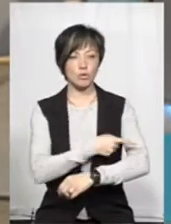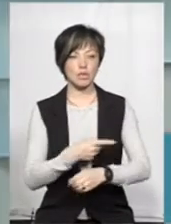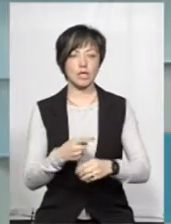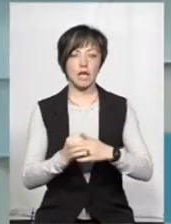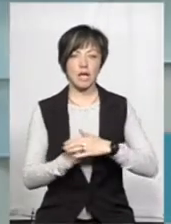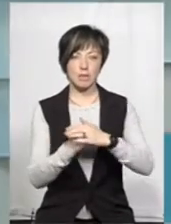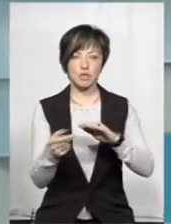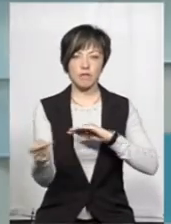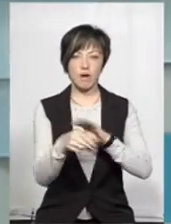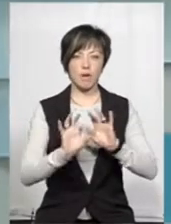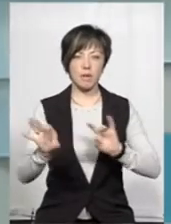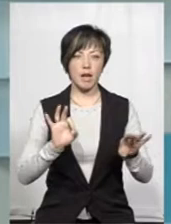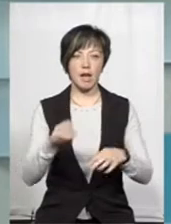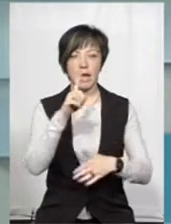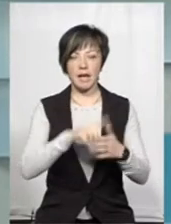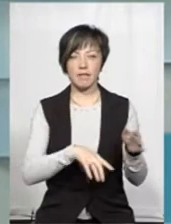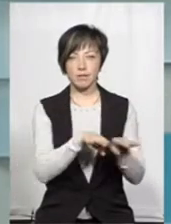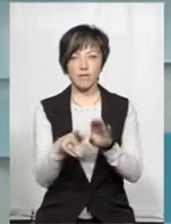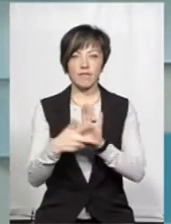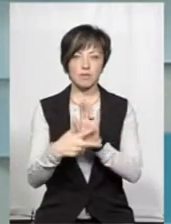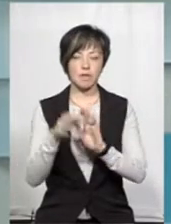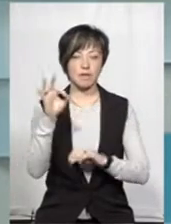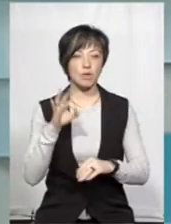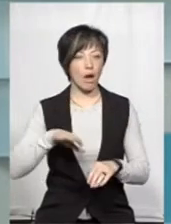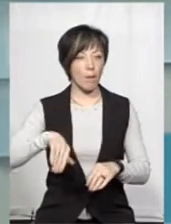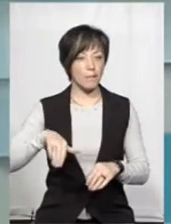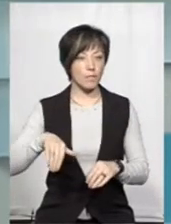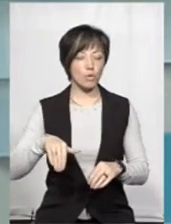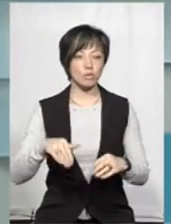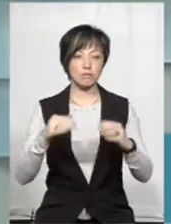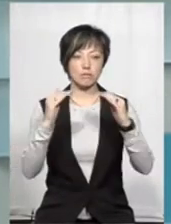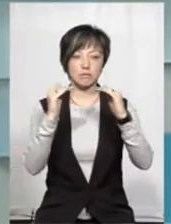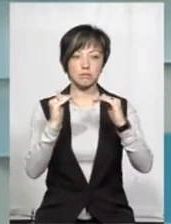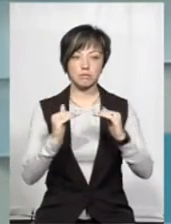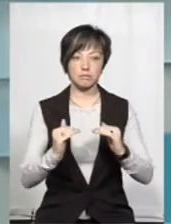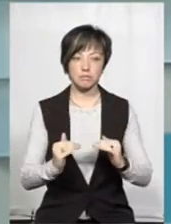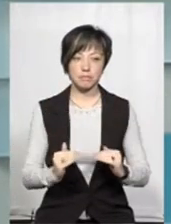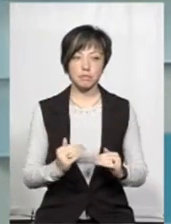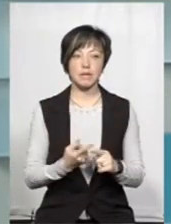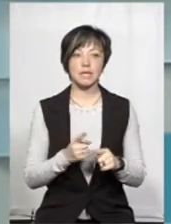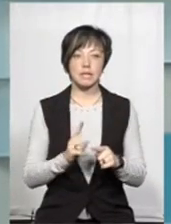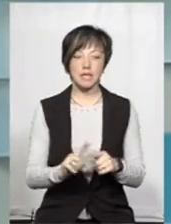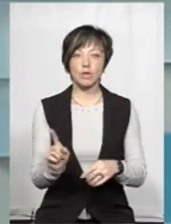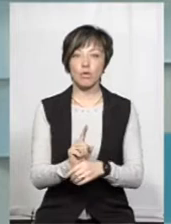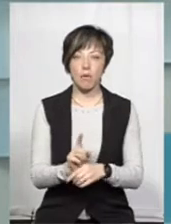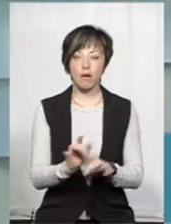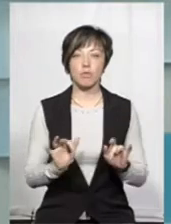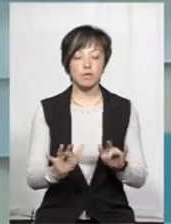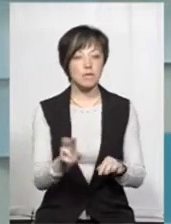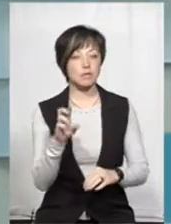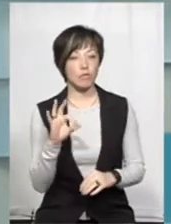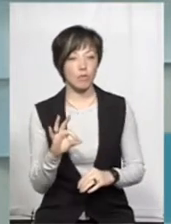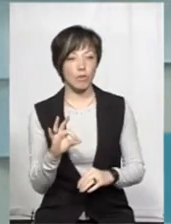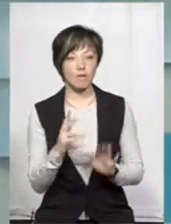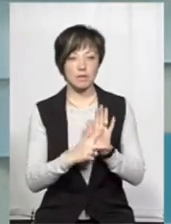компанія, і там рівень довіри зашкалював 80%, а потім він почав впадати. Ну, це закономірний, нормальний процес, тому